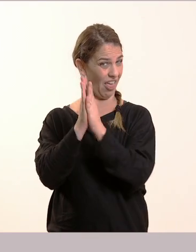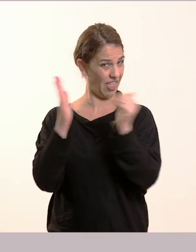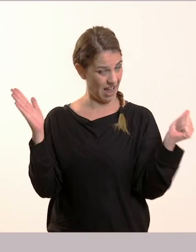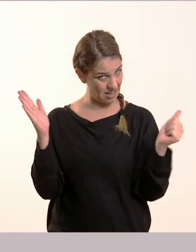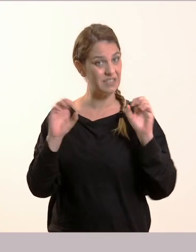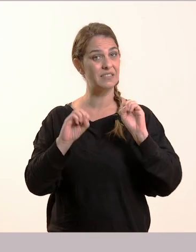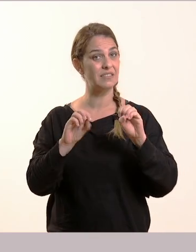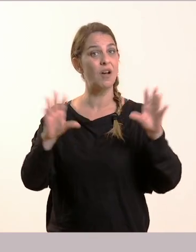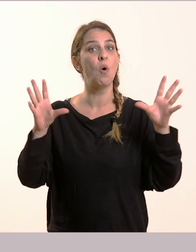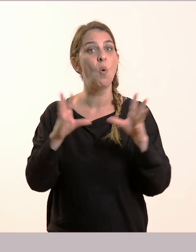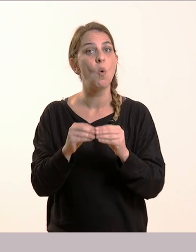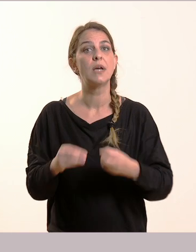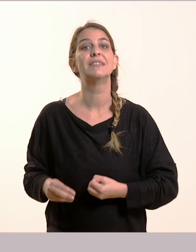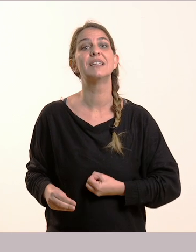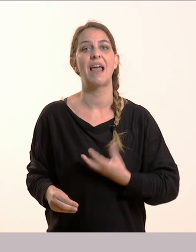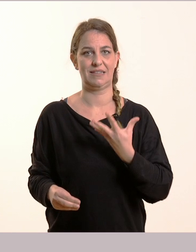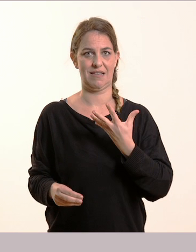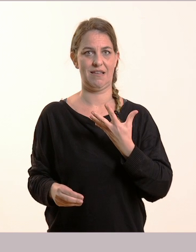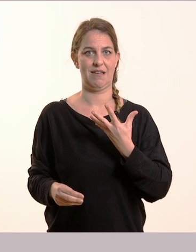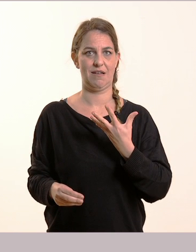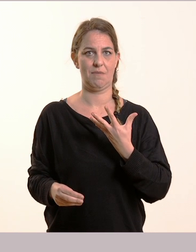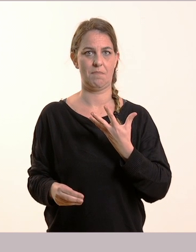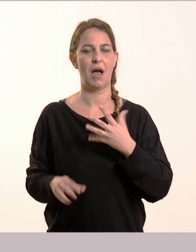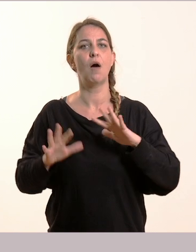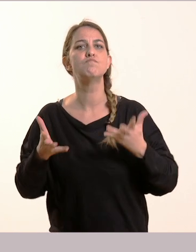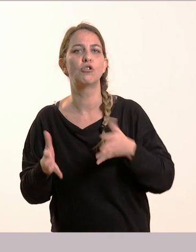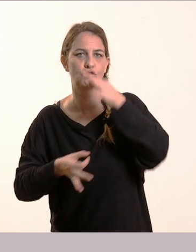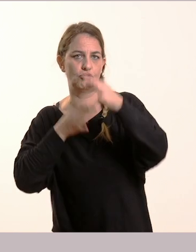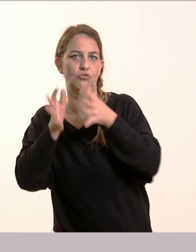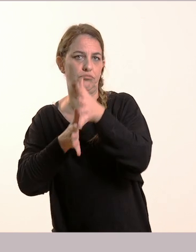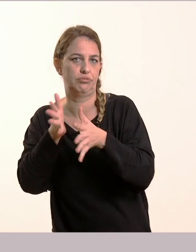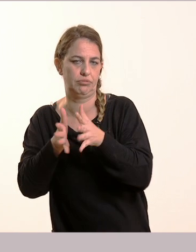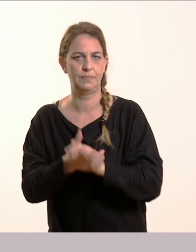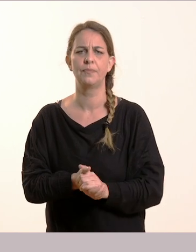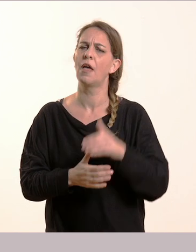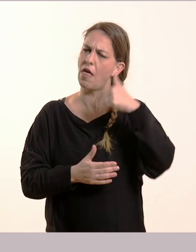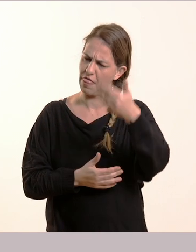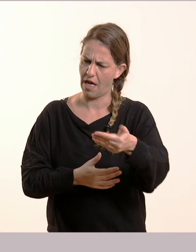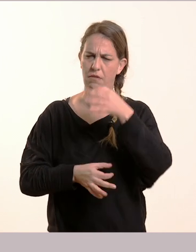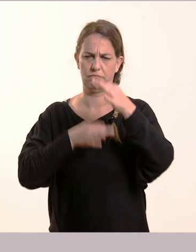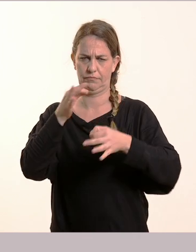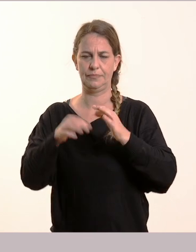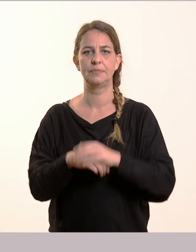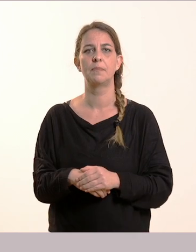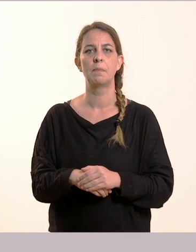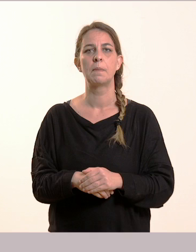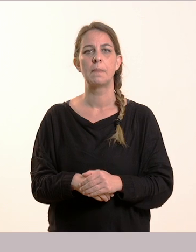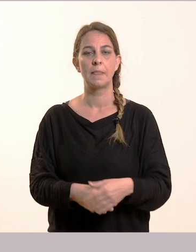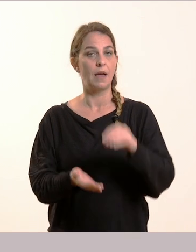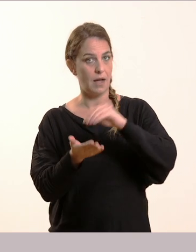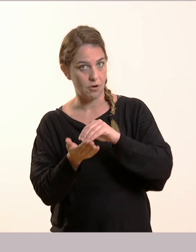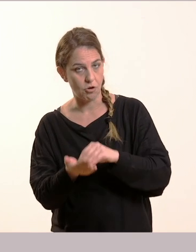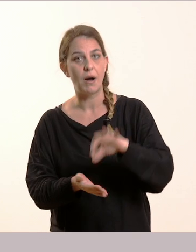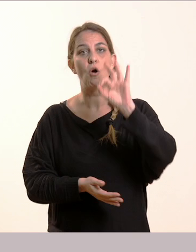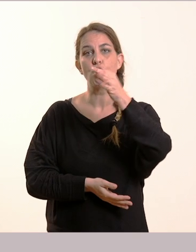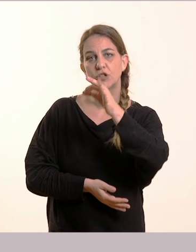συναισθήματά μας. Θα πούμε τώρα σε λίγο τι είναι αυτό. Θα μάθουμε επίσης ουσιαστικά επίθετα και ρήματα